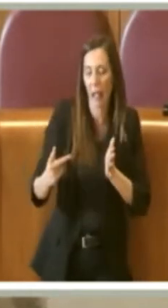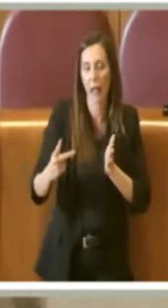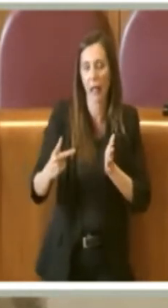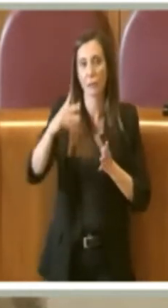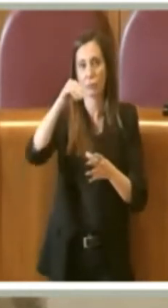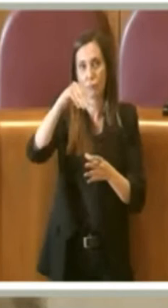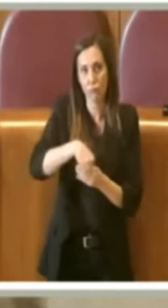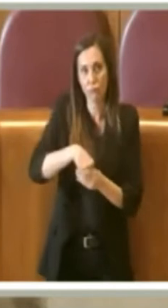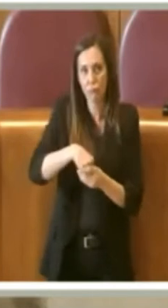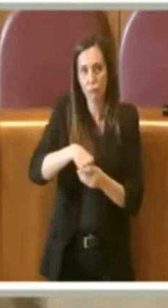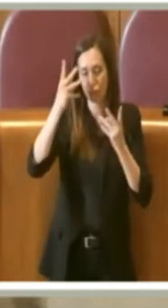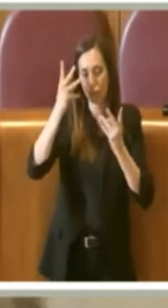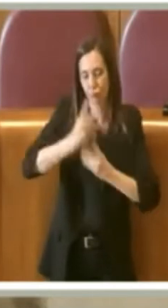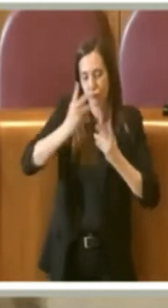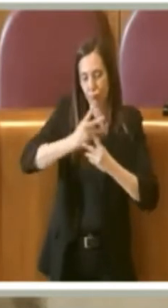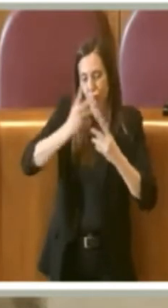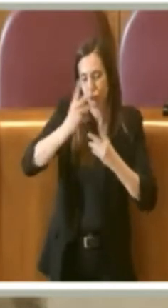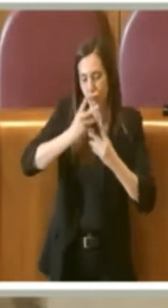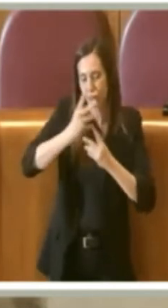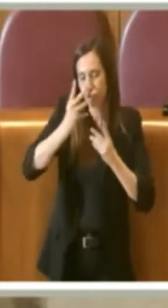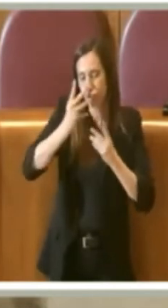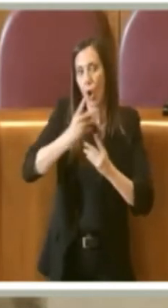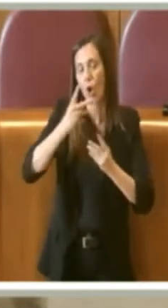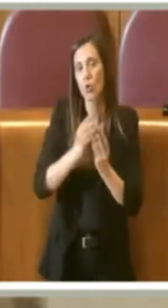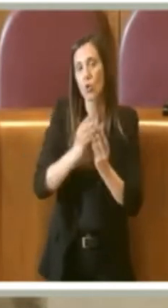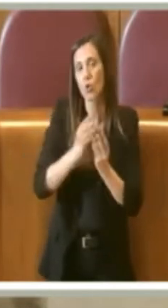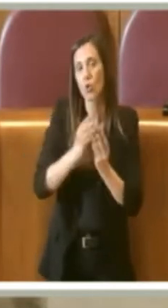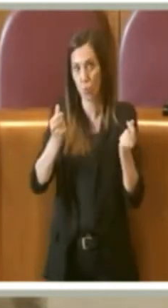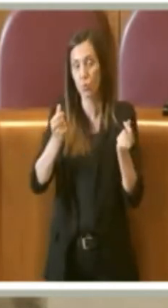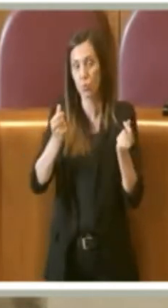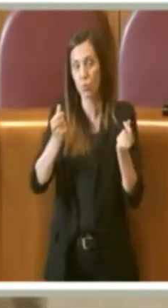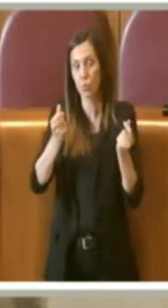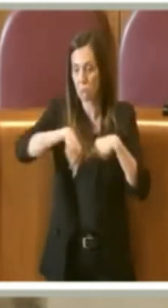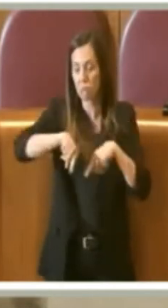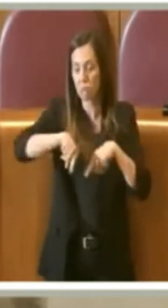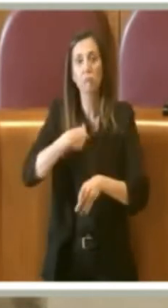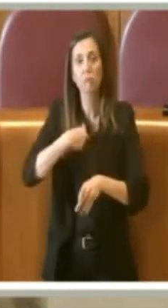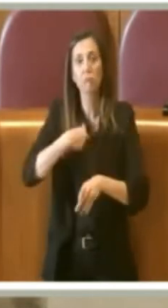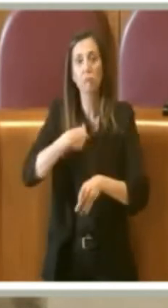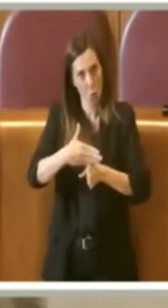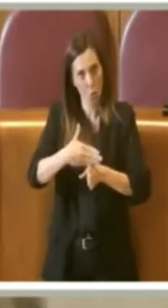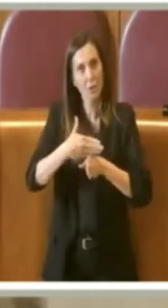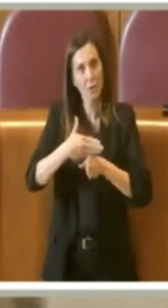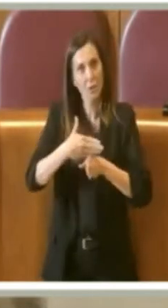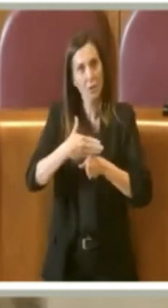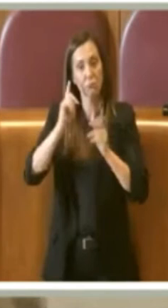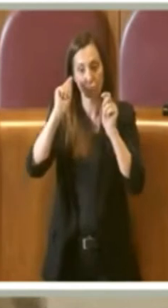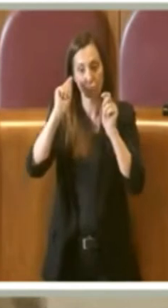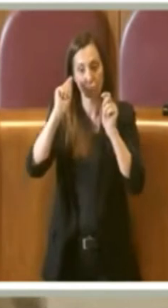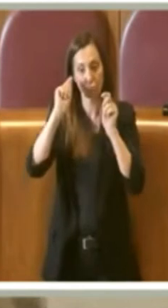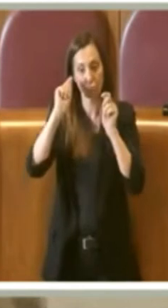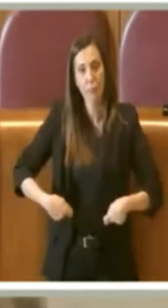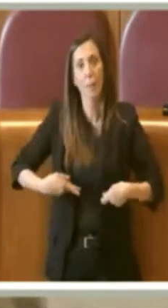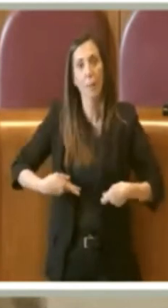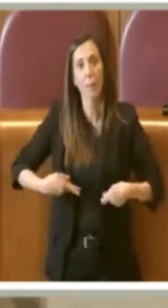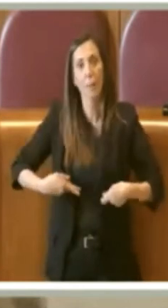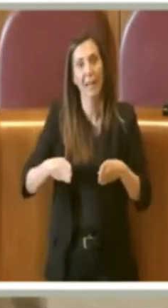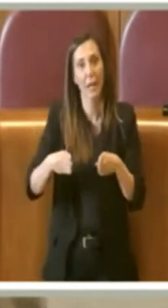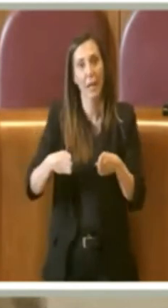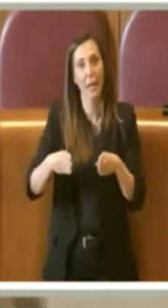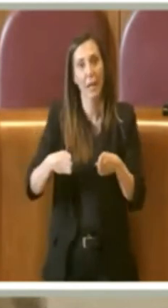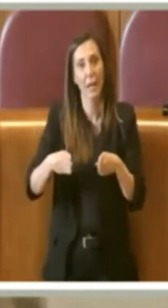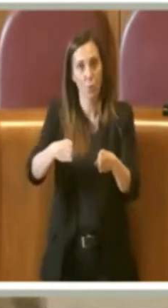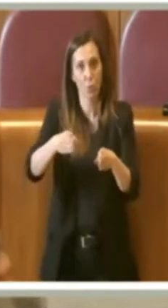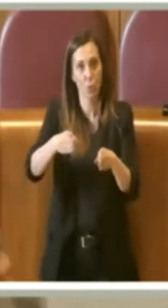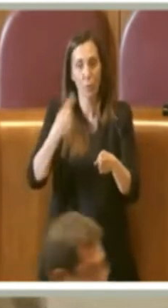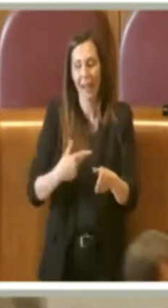elaborato una soluzione secondo noi condivisibile che è quella di avviare un percorso volto